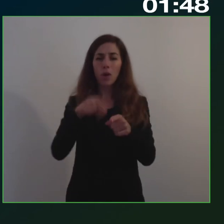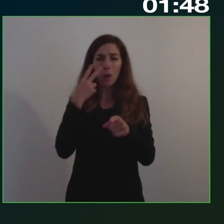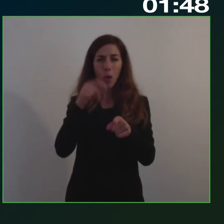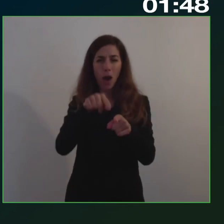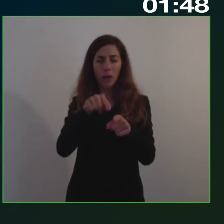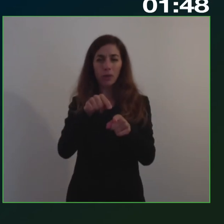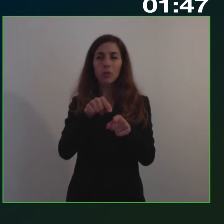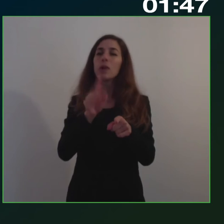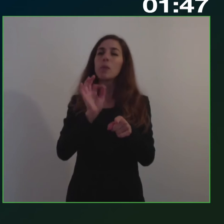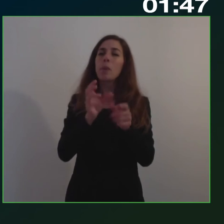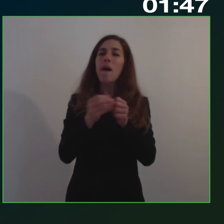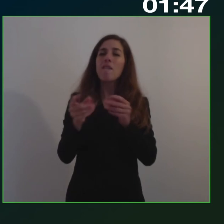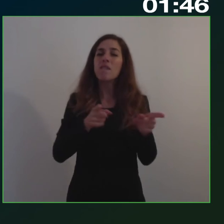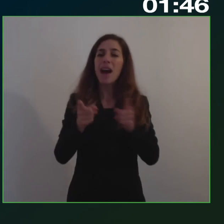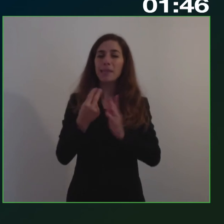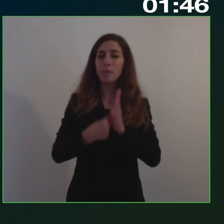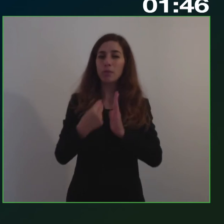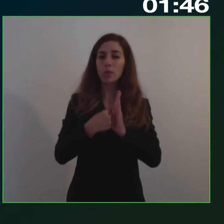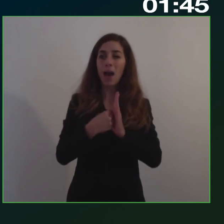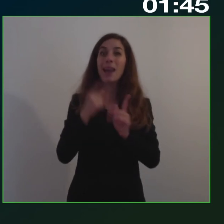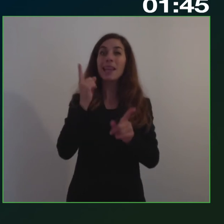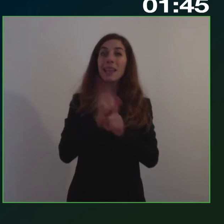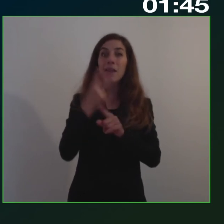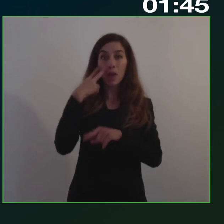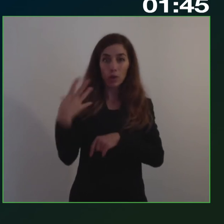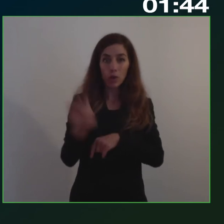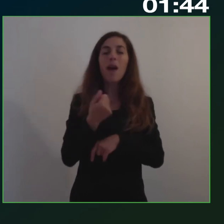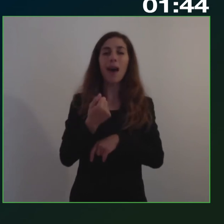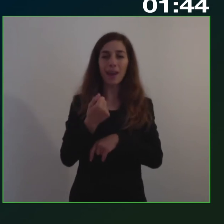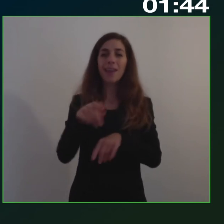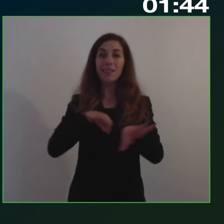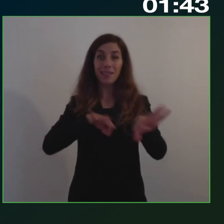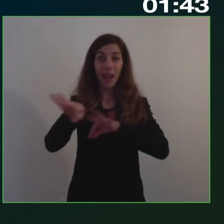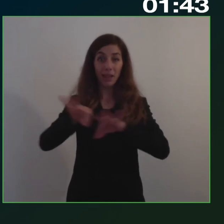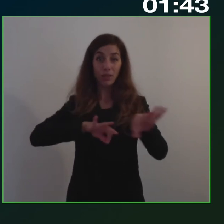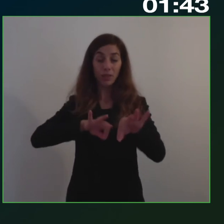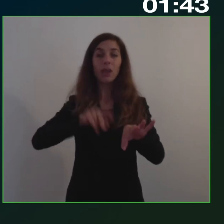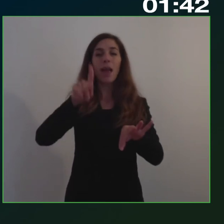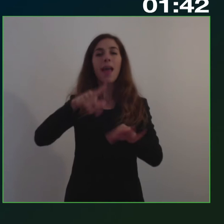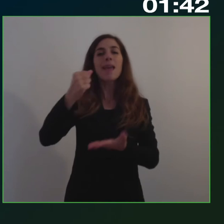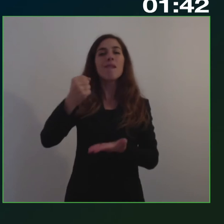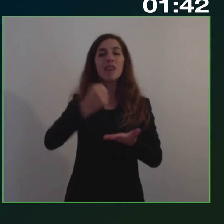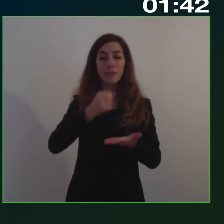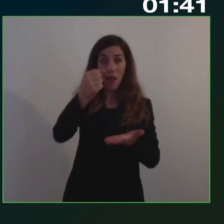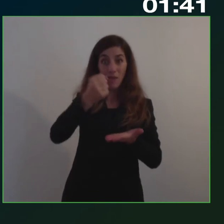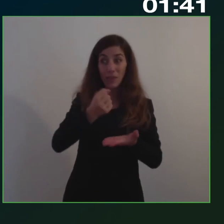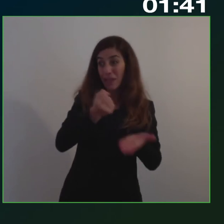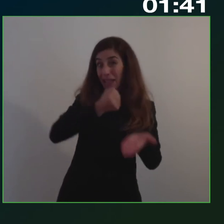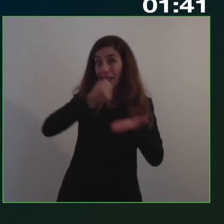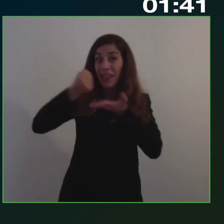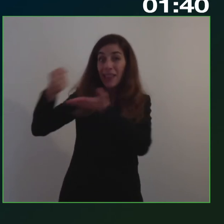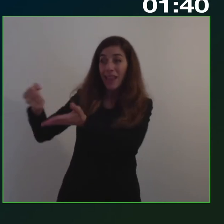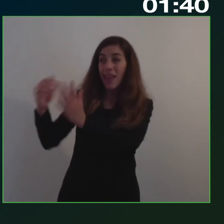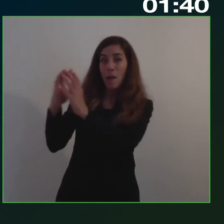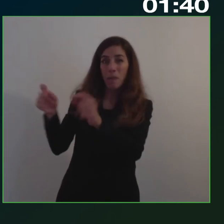nella fase oggettuale? Cioè quella di individuare strategie e quindi gli investimenti per rendere le rese più compitive e più veloci